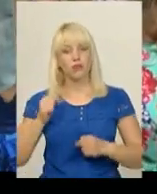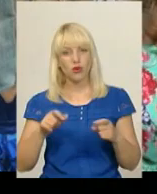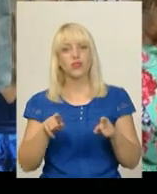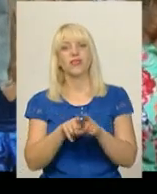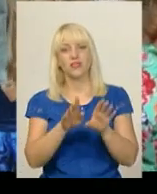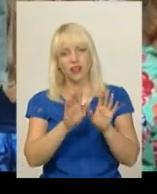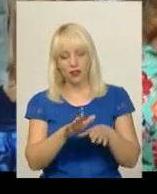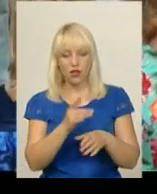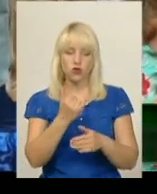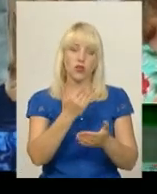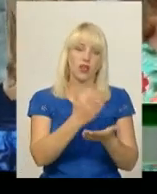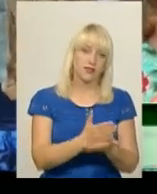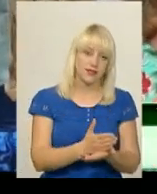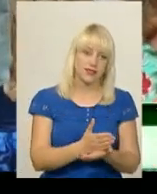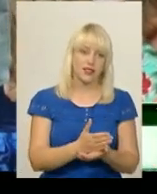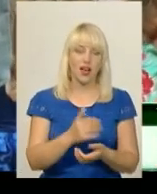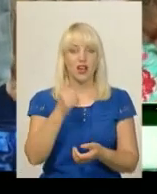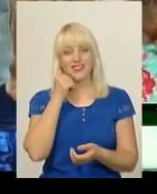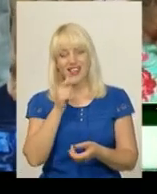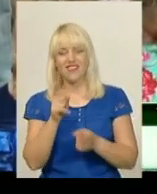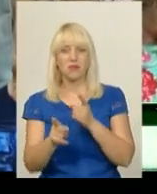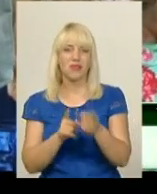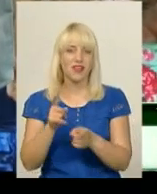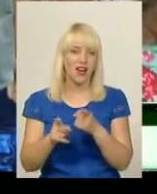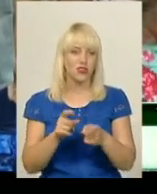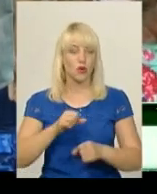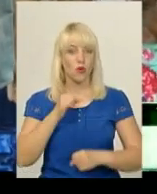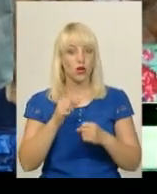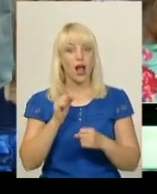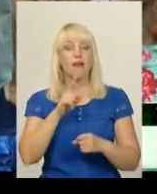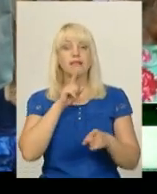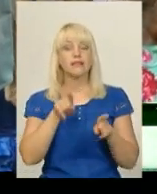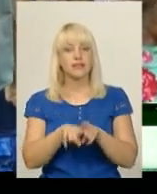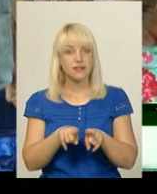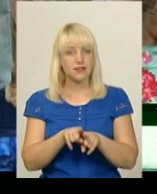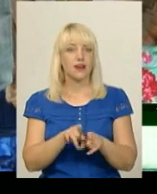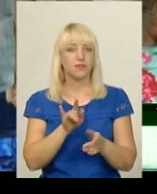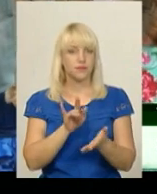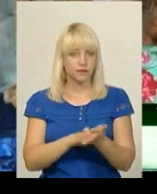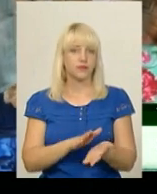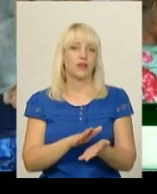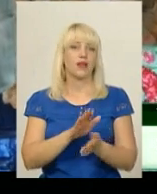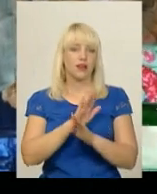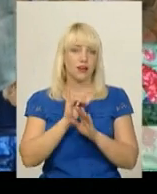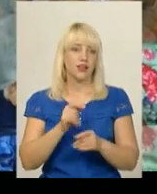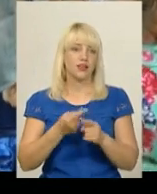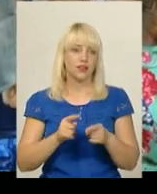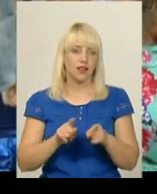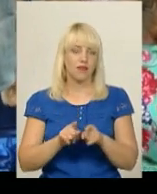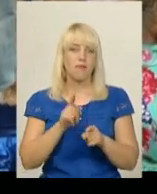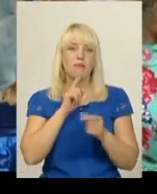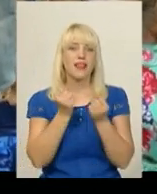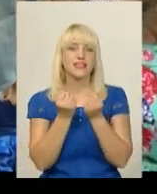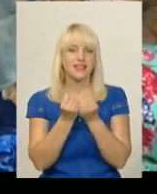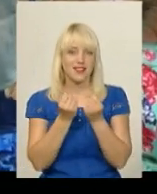таке. Сьогодні є, завтра такі змінюються завжди. А сестра, тим більше близняшка, то